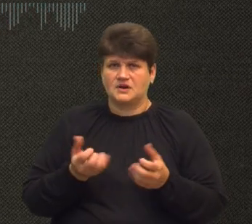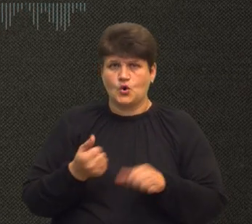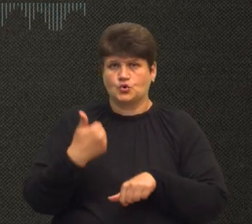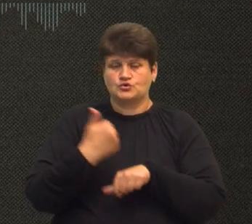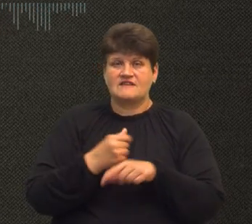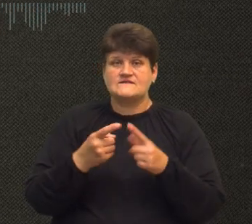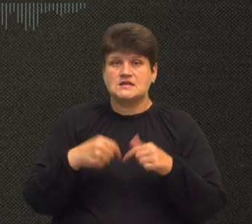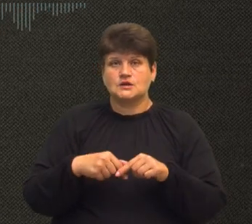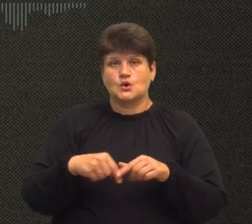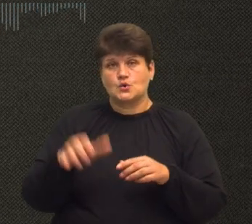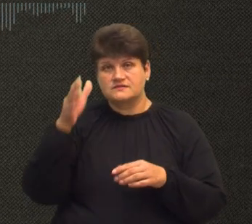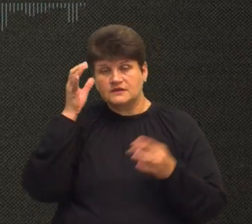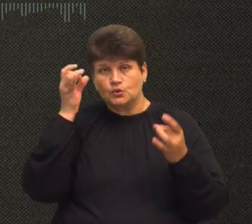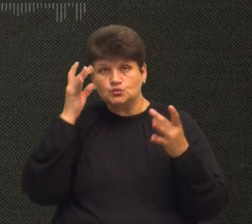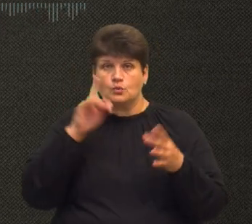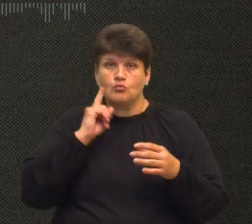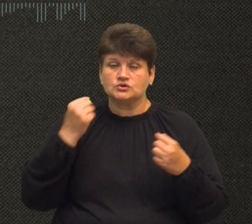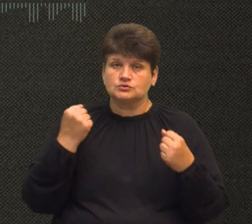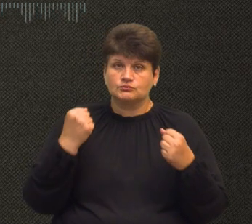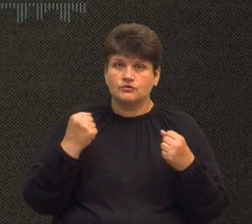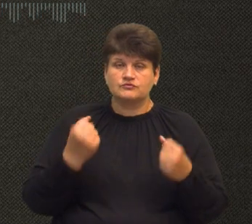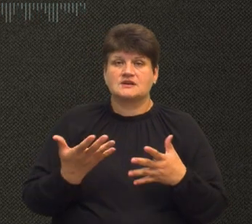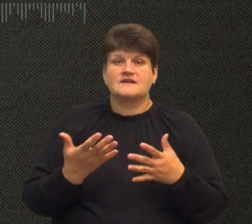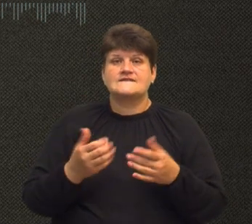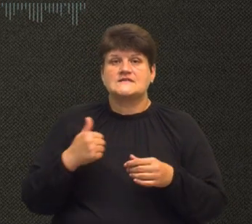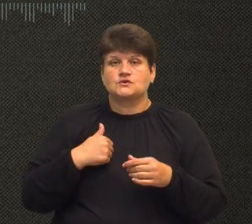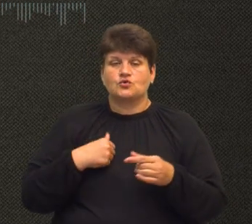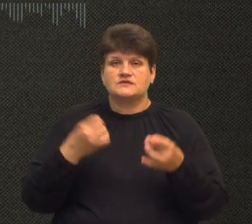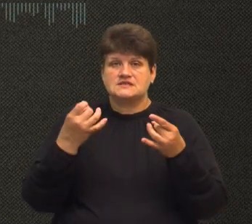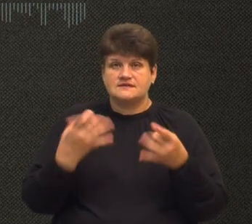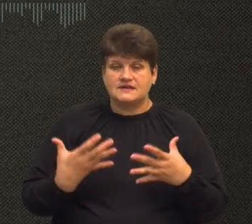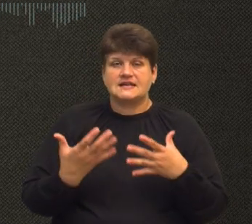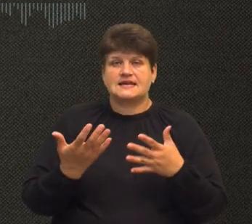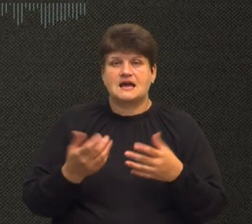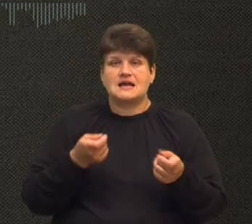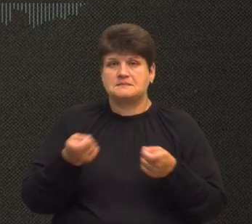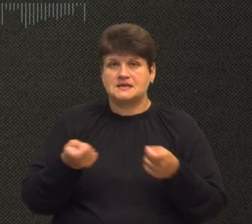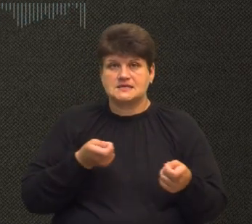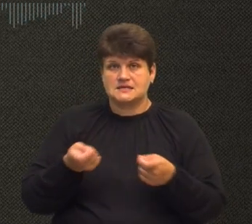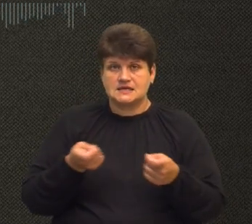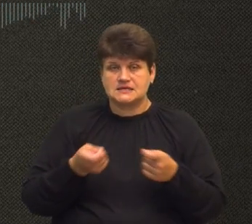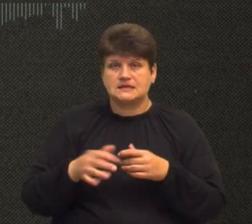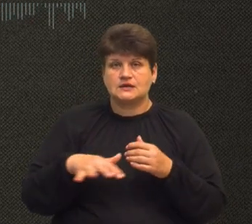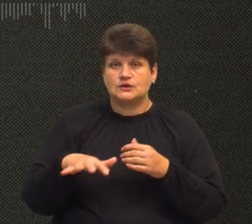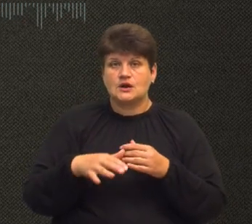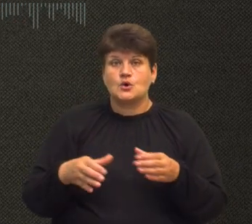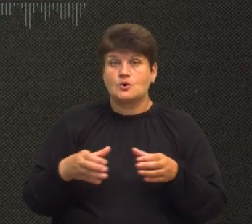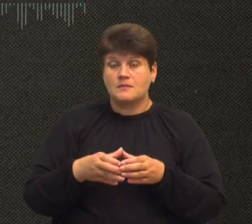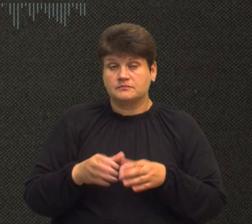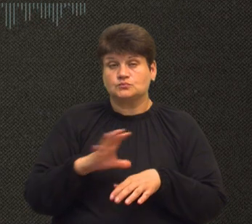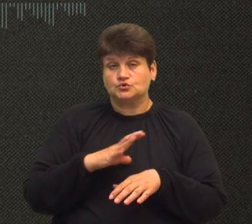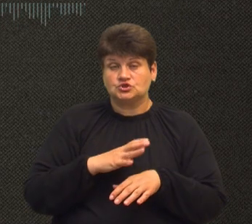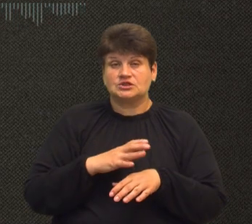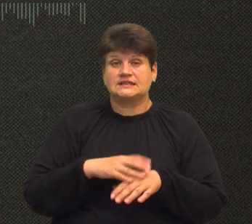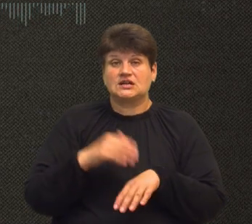освіти, культури, молоді та спорту у військово-цивільній адміністрації Голопристинської міської територіальній громади. Перебуваючи на посаді начальника